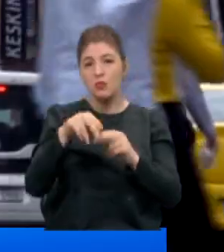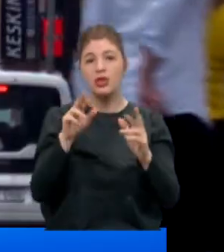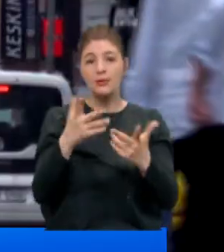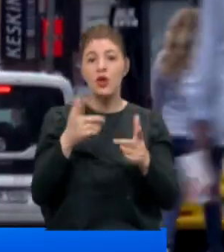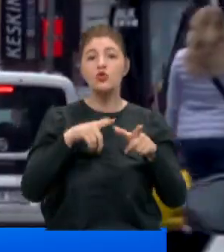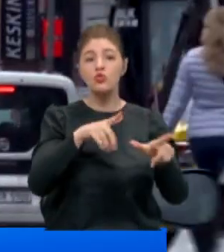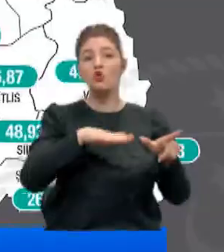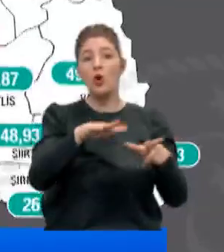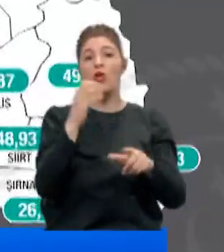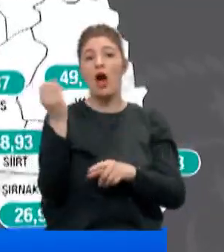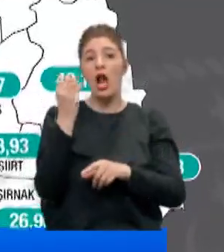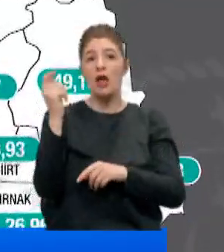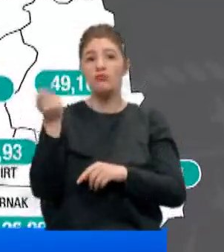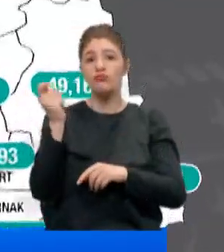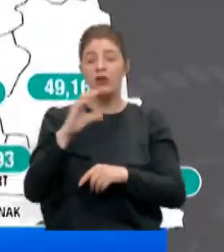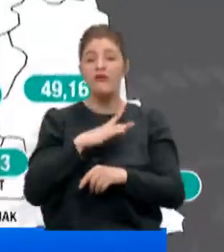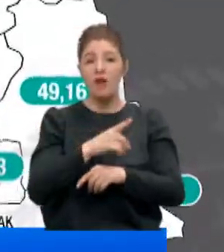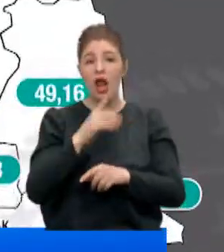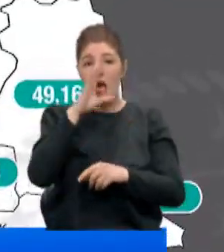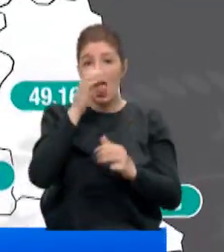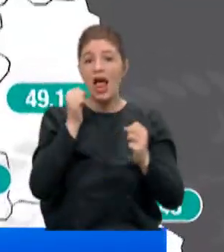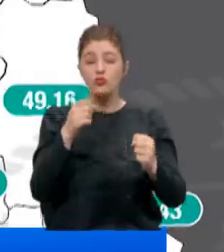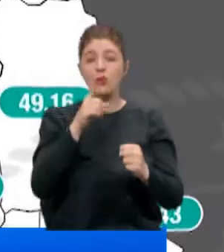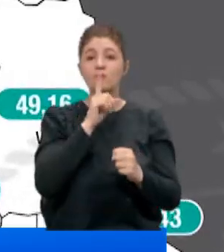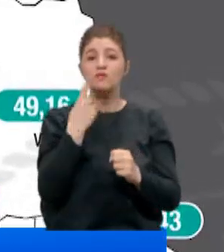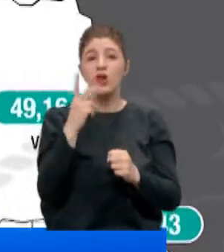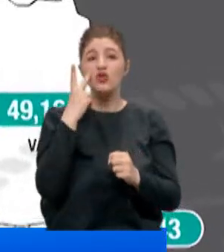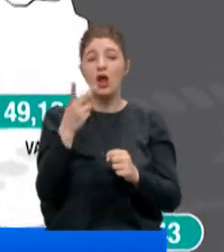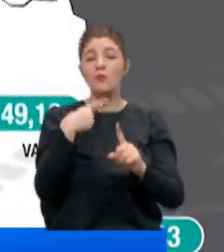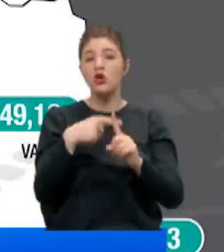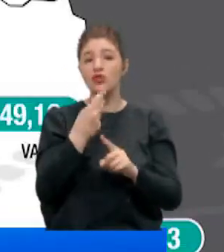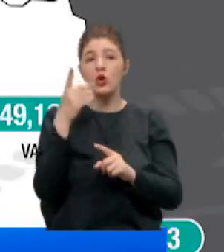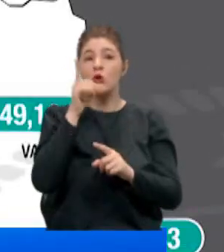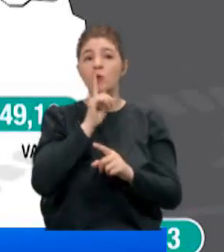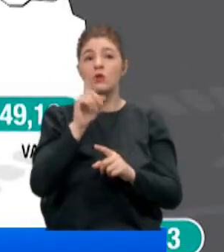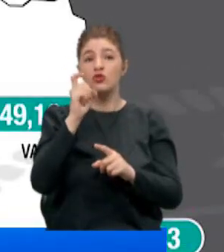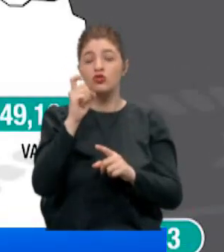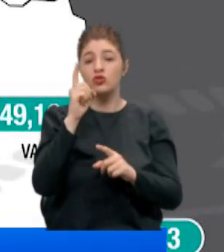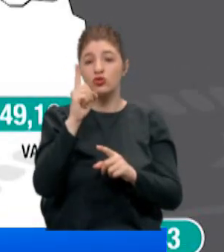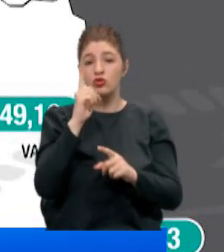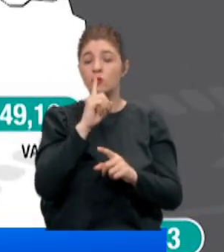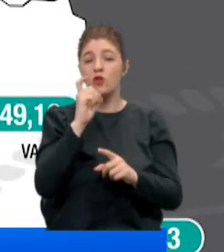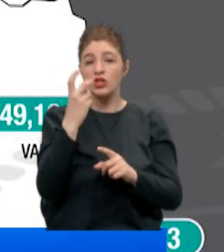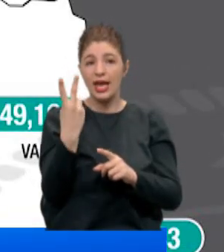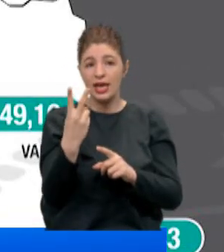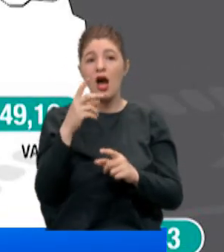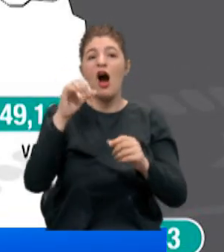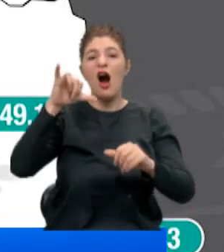gibi Doğu illerinde de alarm zilleri çalıyor. Erzurum'da 100 binde görülen vaka sayısı %192, Arda ise